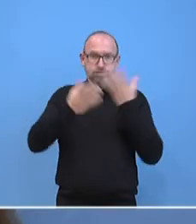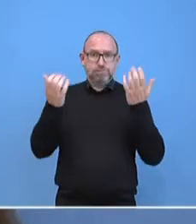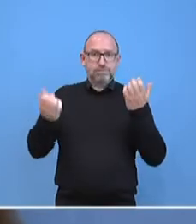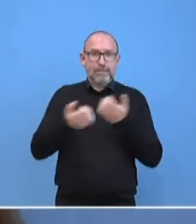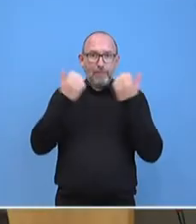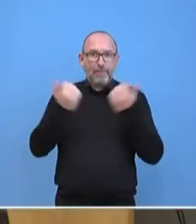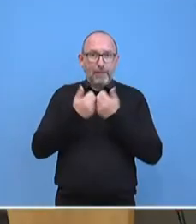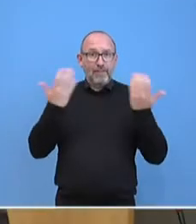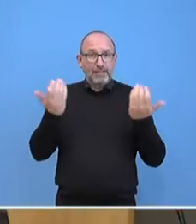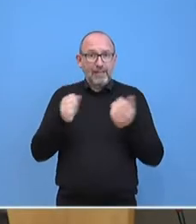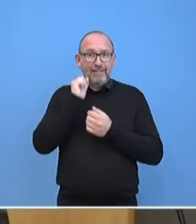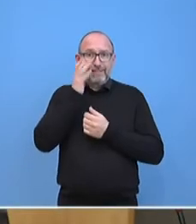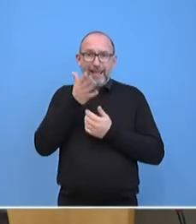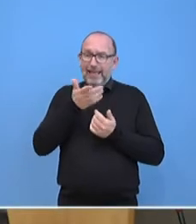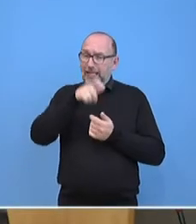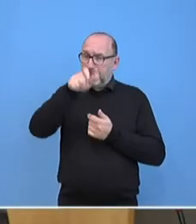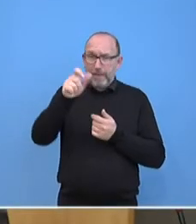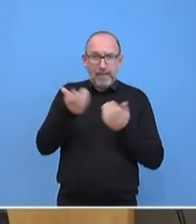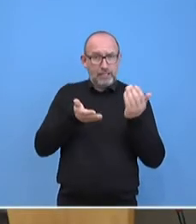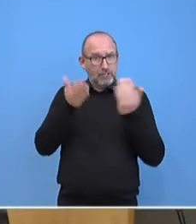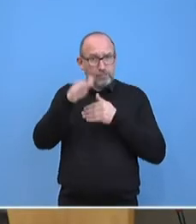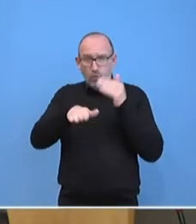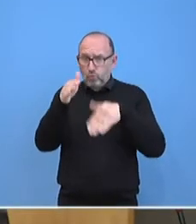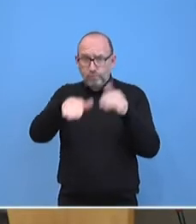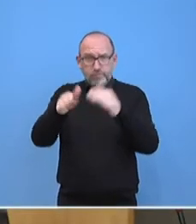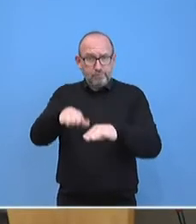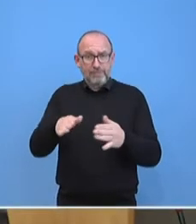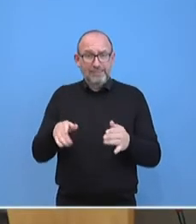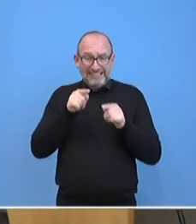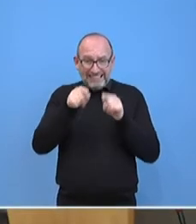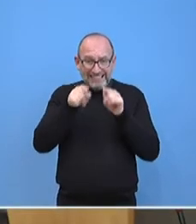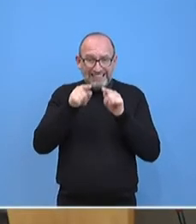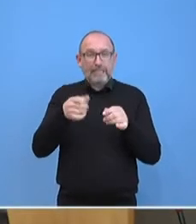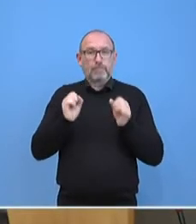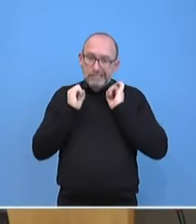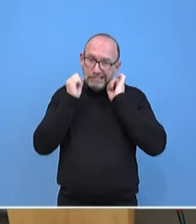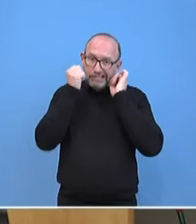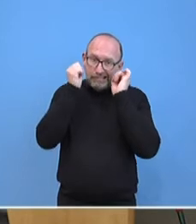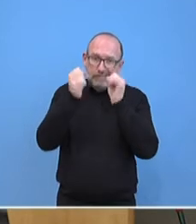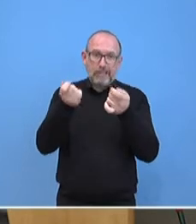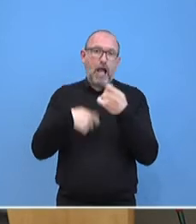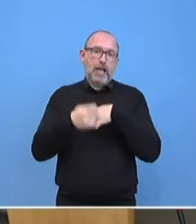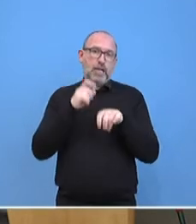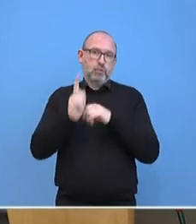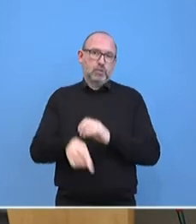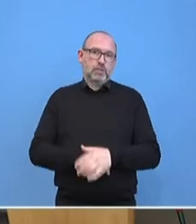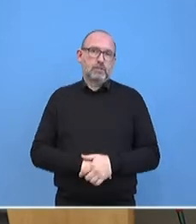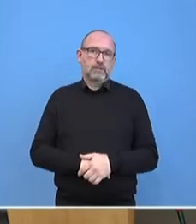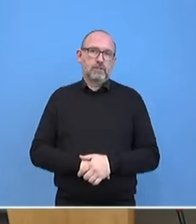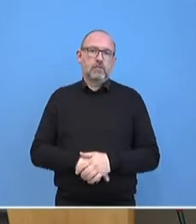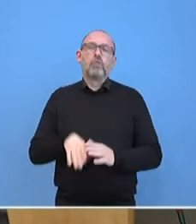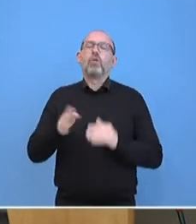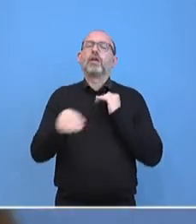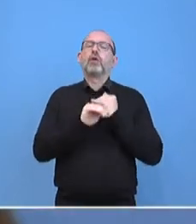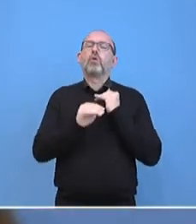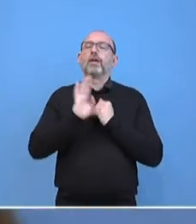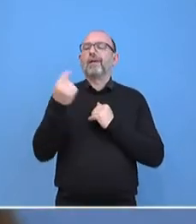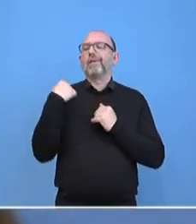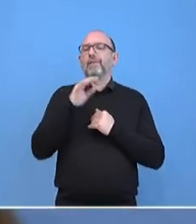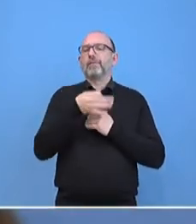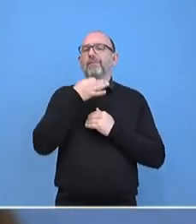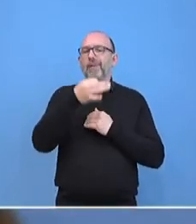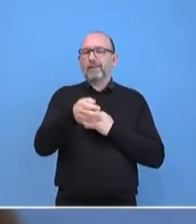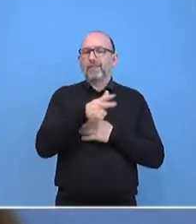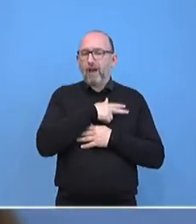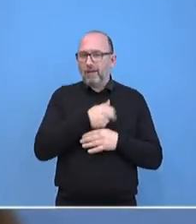dass täglich Menschen ums Leben kommen. Das ist das, was uns derzeit zum Handeln bewegt. Im Übrigen, um auf die Frage Ihres Kollegen einzugehen, ist es natürlich nicht